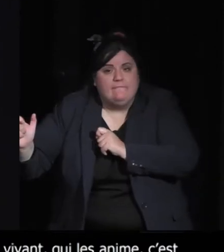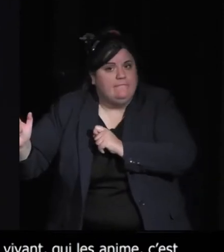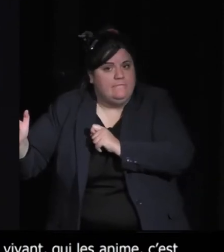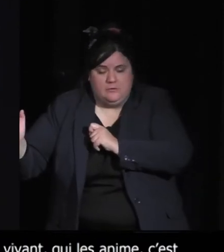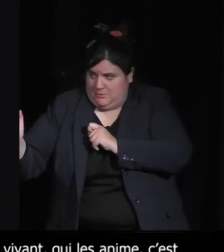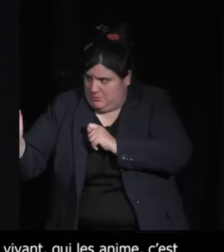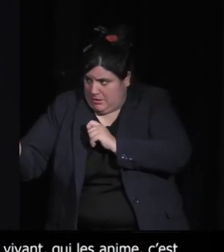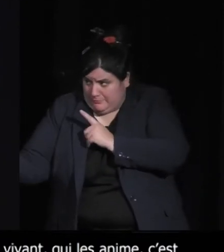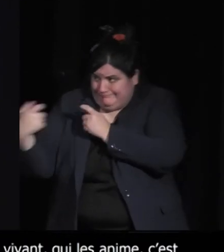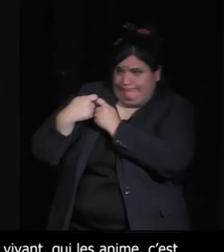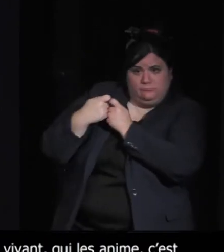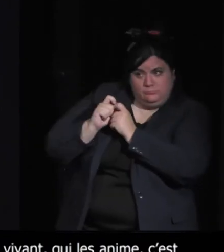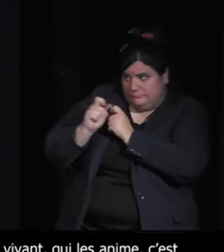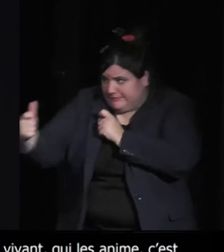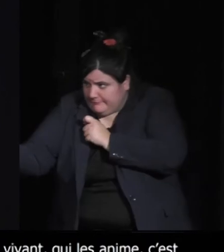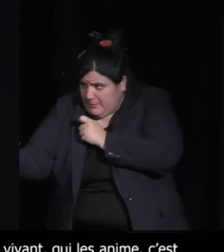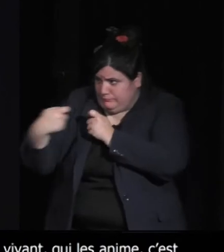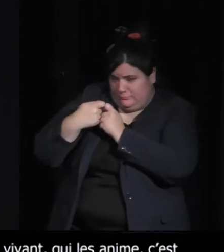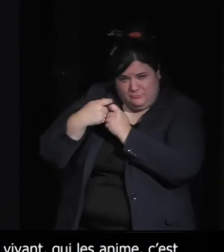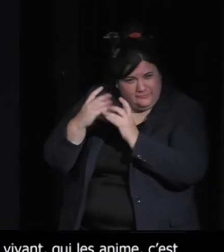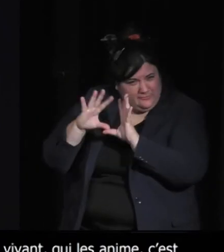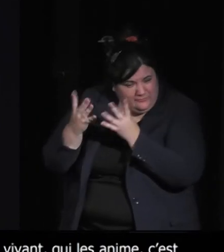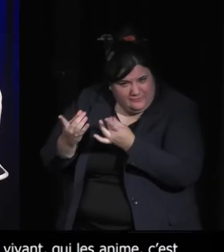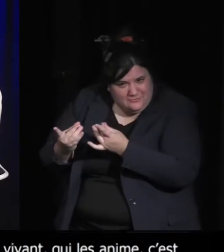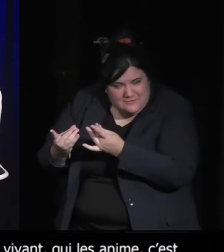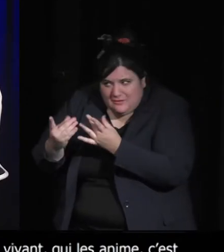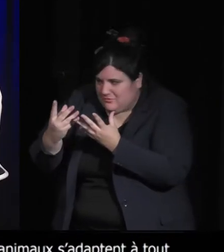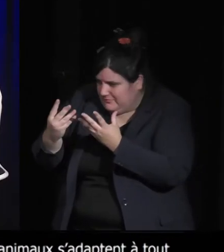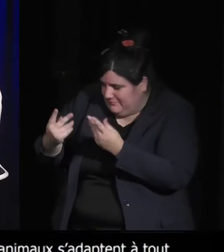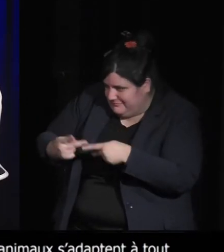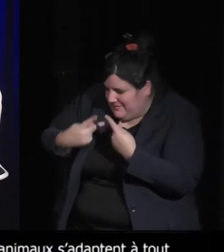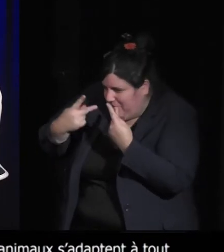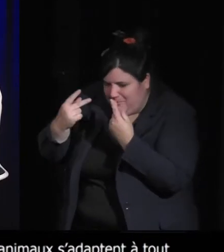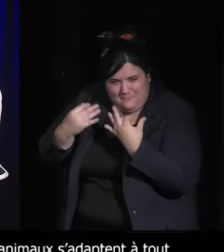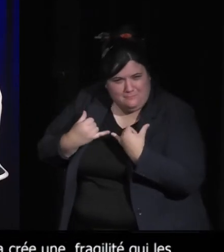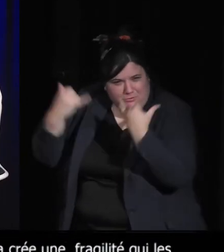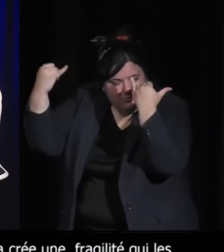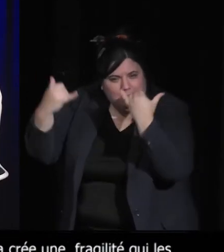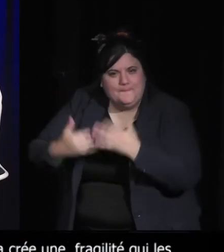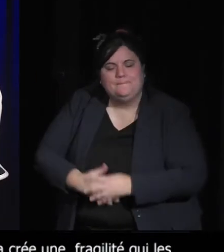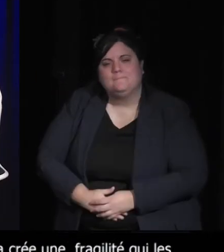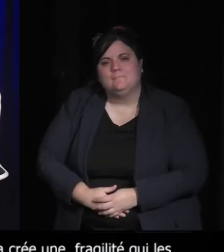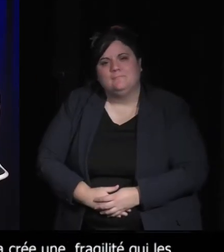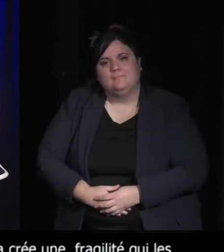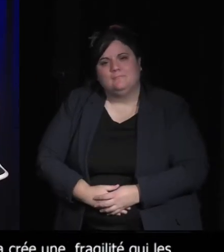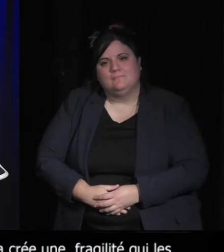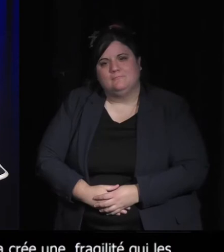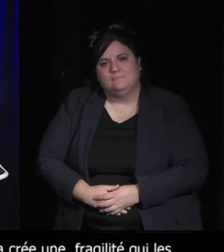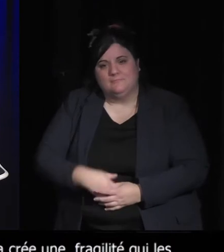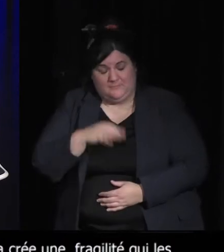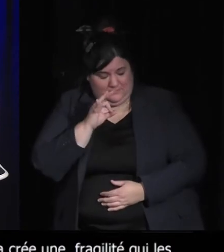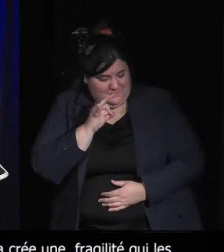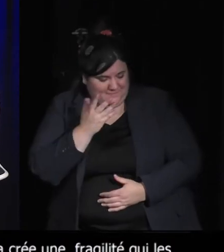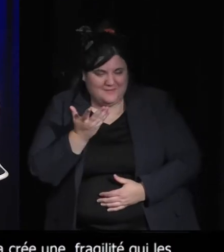très, très, très vivants. Alors, quand on a discuté un peu du sujet, moi, je pense que c'est